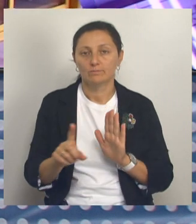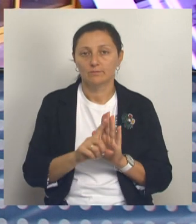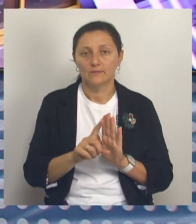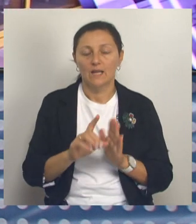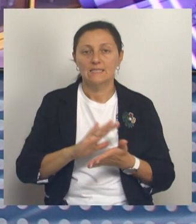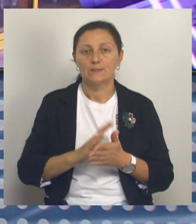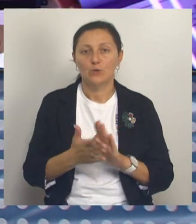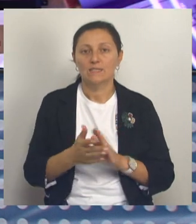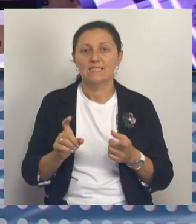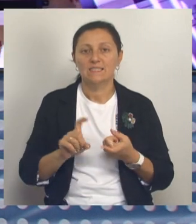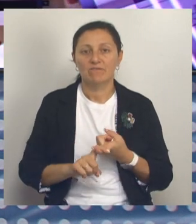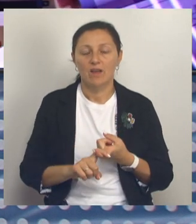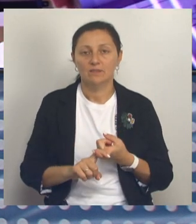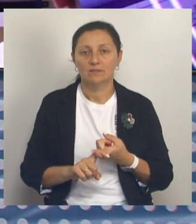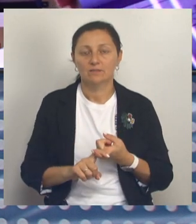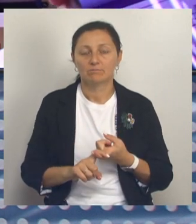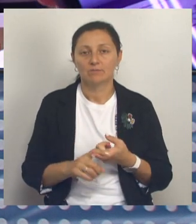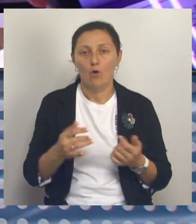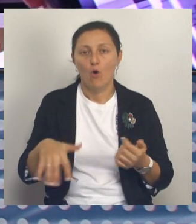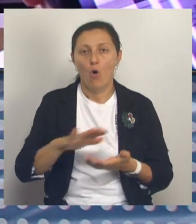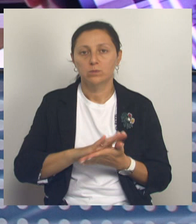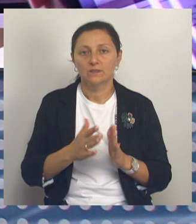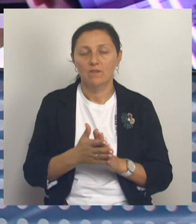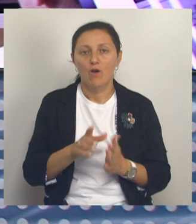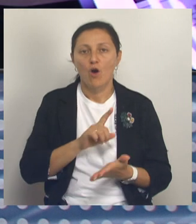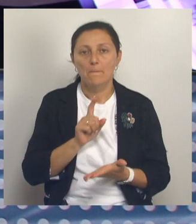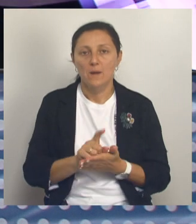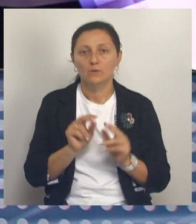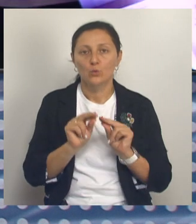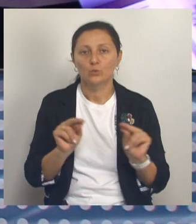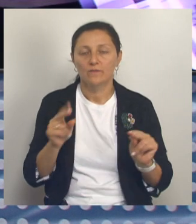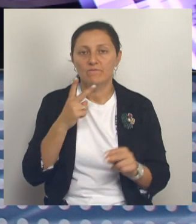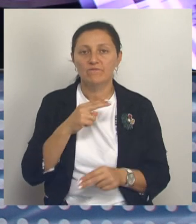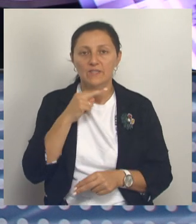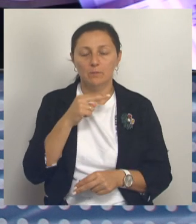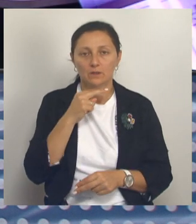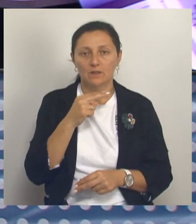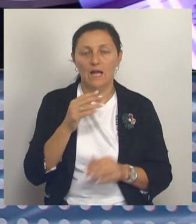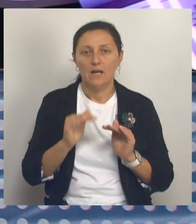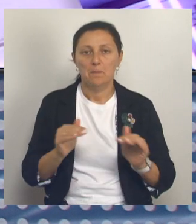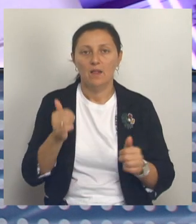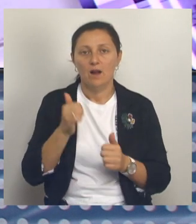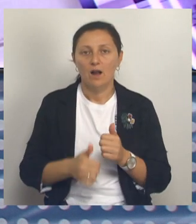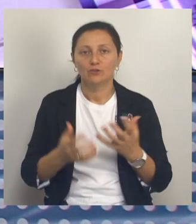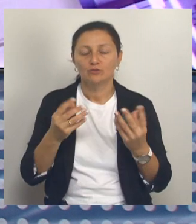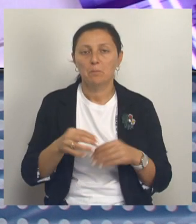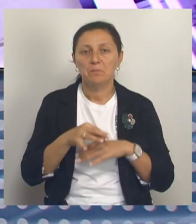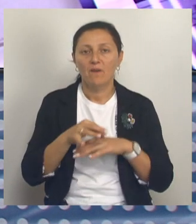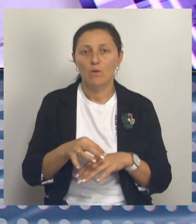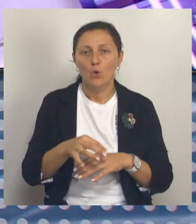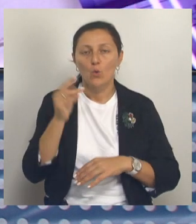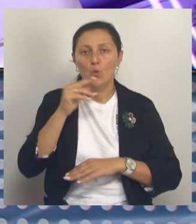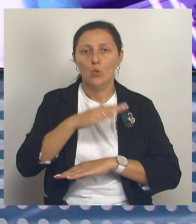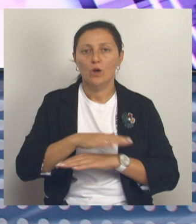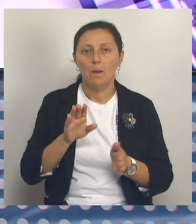ситуация, связанная с текущей оперативной обстановкой, обязывает педагогов оставаться на чеку. Для ребят регулярно проводят уроки безопасности и